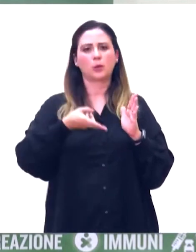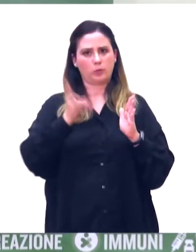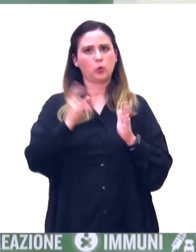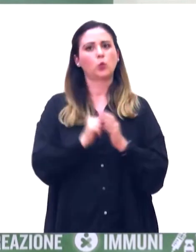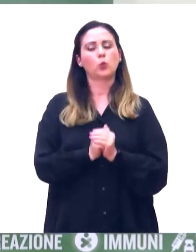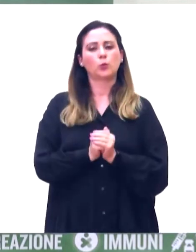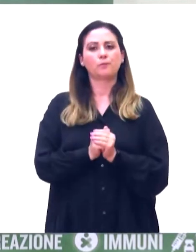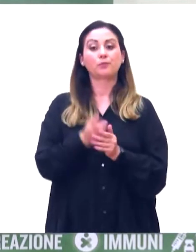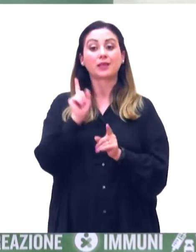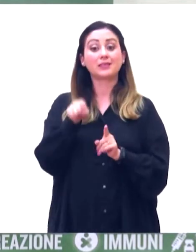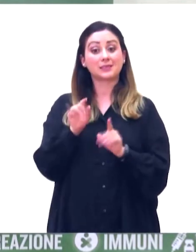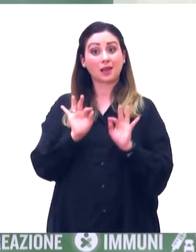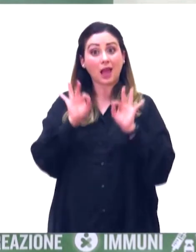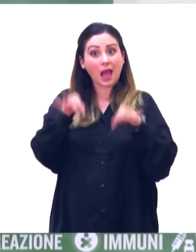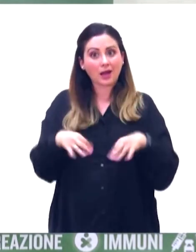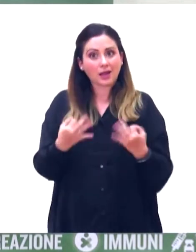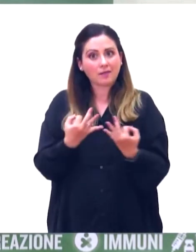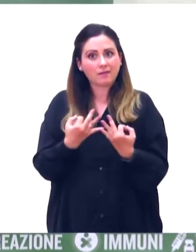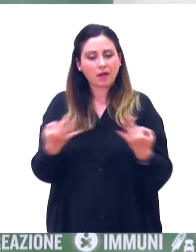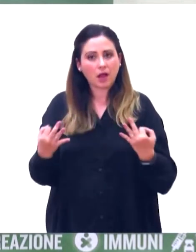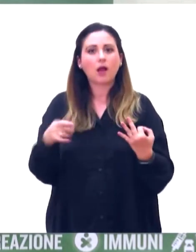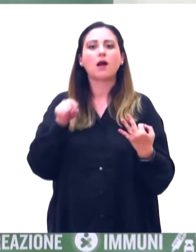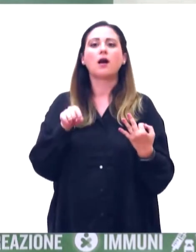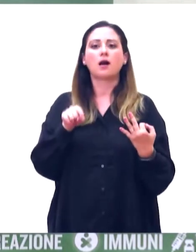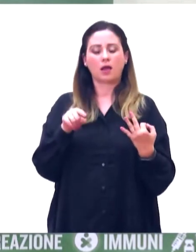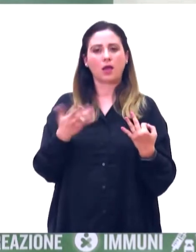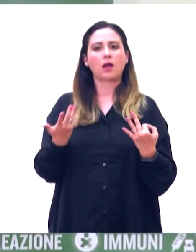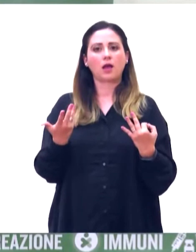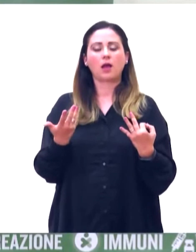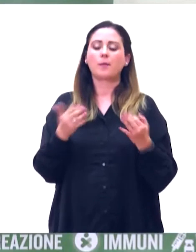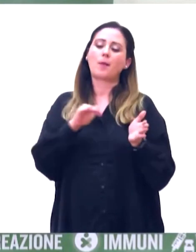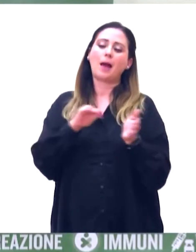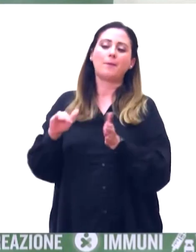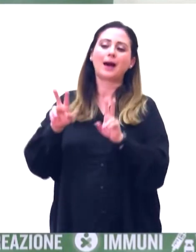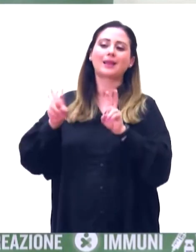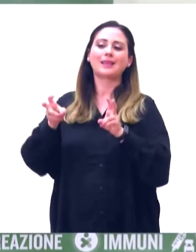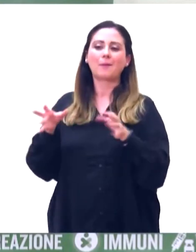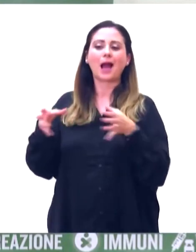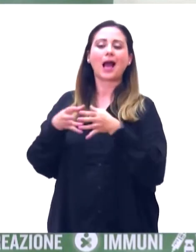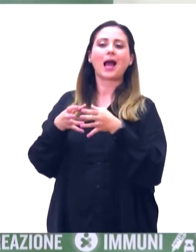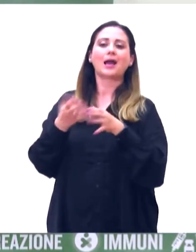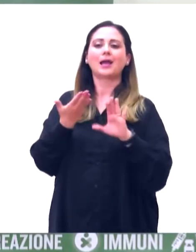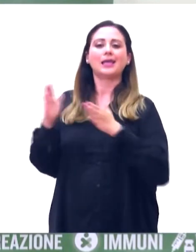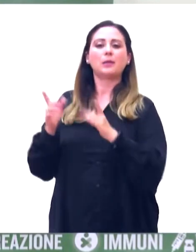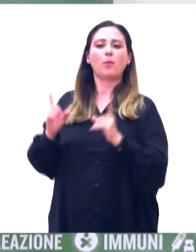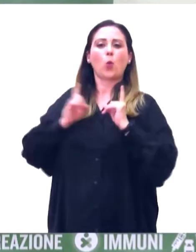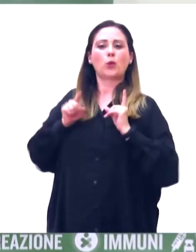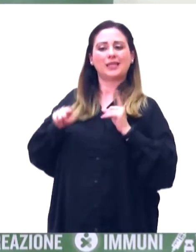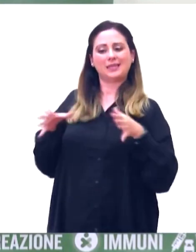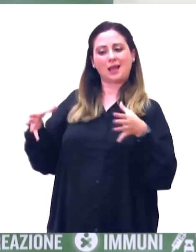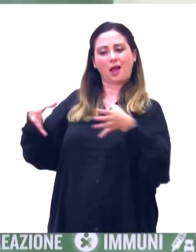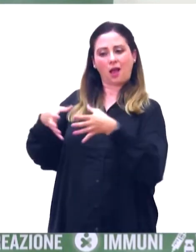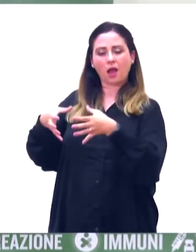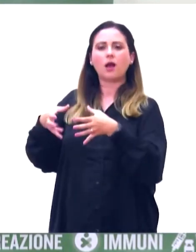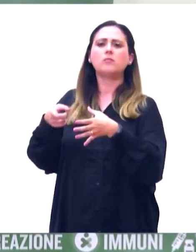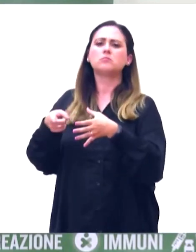vuol dire, al di là del fatto di immunità di comunità o di gregge, come si voglia chiamare, e delle soglie possibili da raggiungere, il punto essenziale è